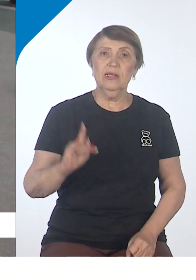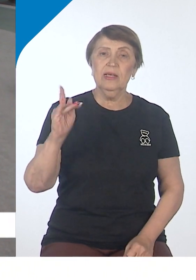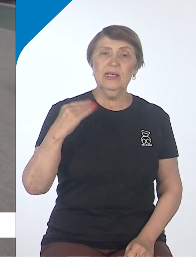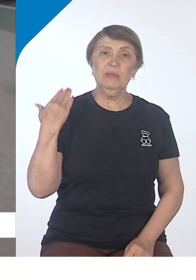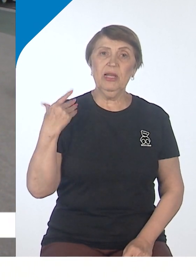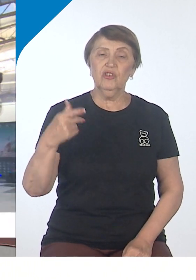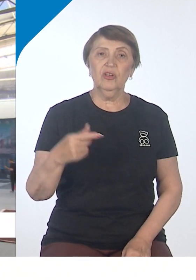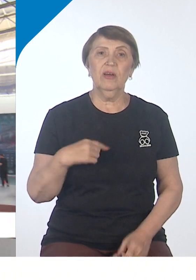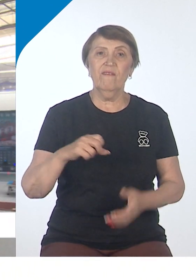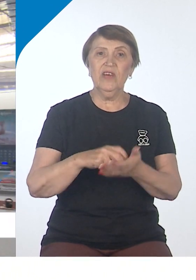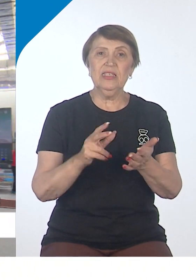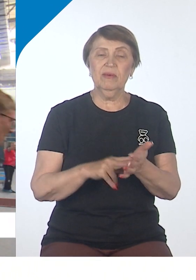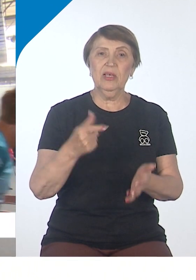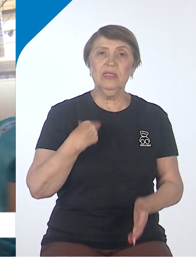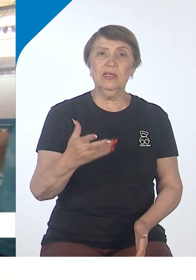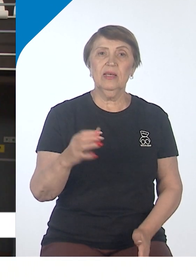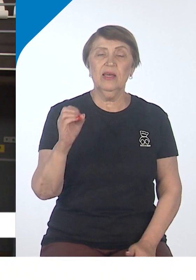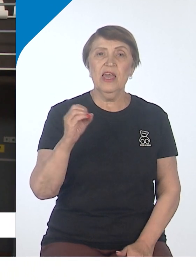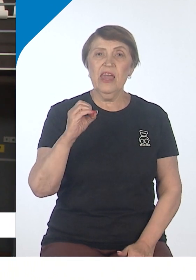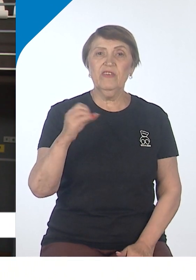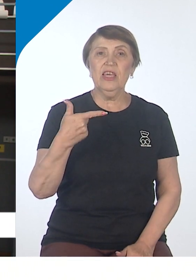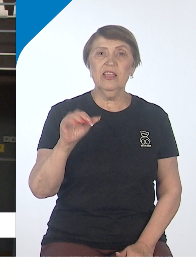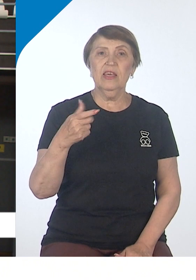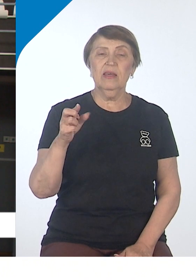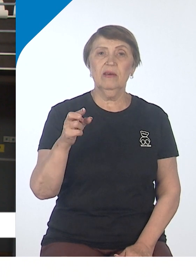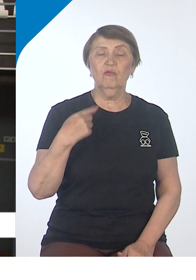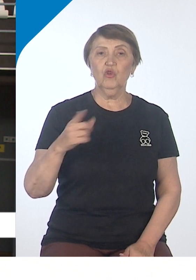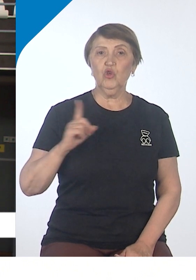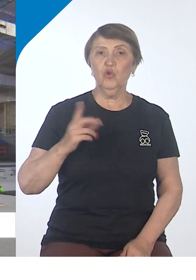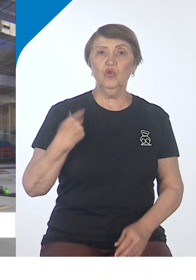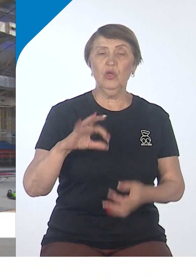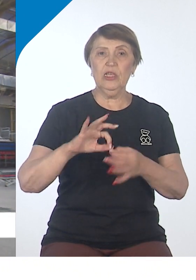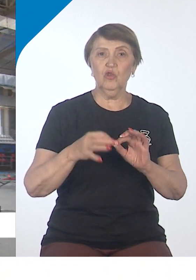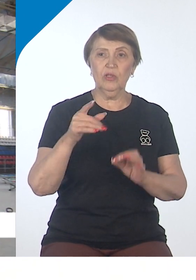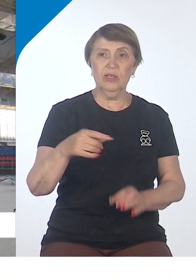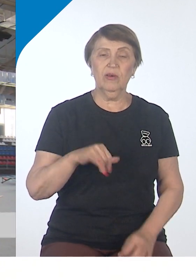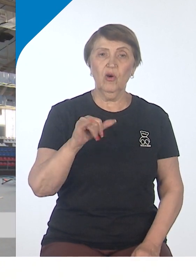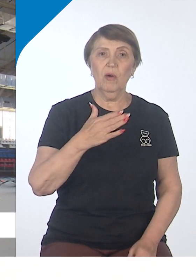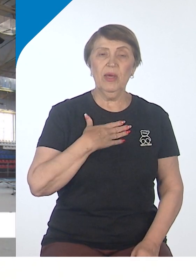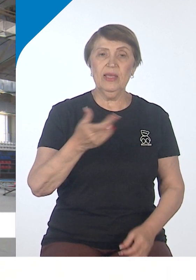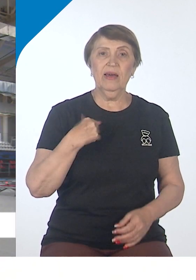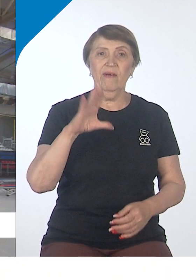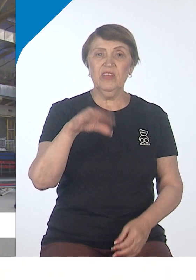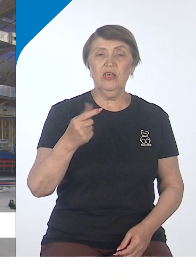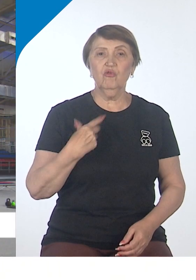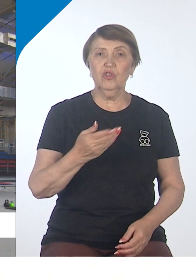18-летний Евгений Бережанский уже отстрелялся и ждет результатов. У меня вся жизнь связана со спортом.